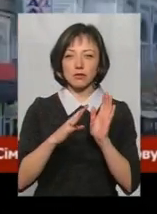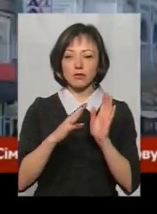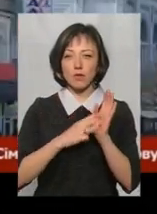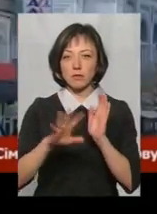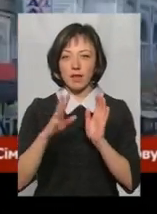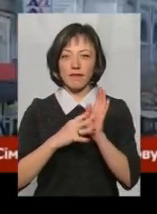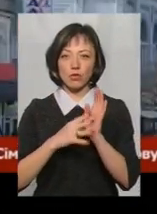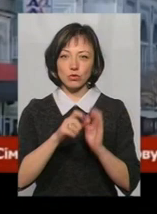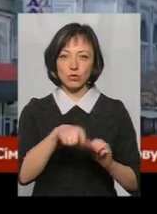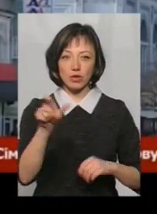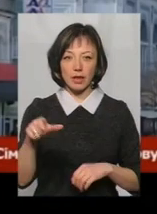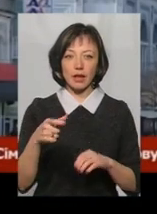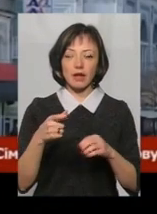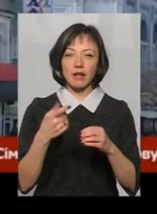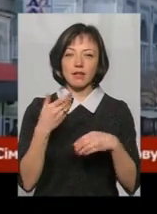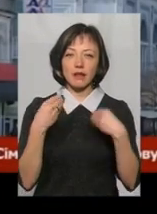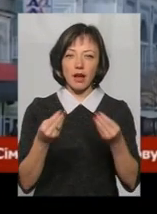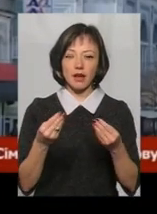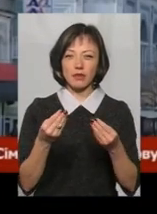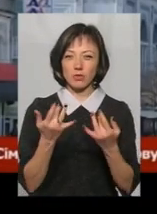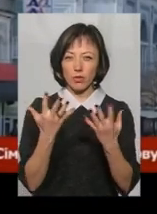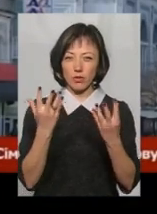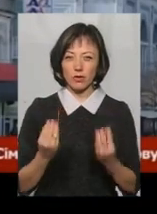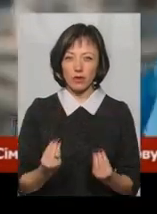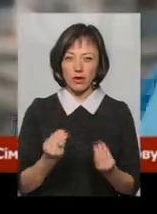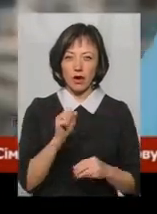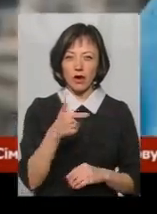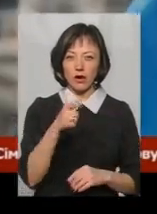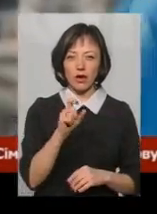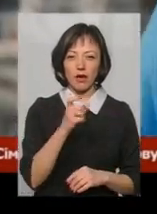ми дали Агеєву і депутатам Симферопського міського міського совєта.